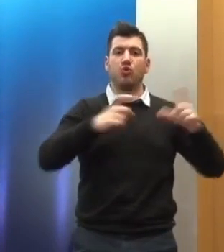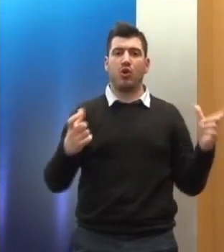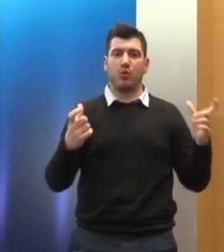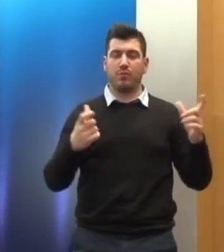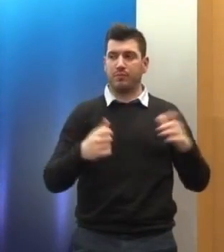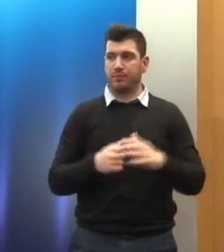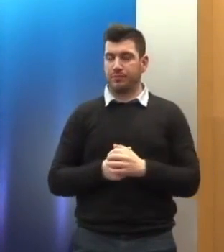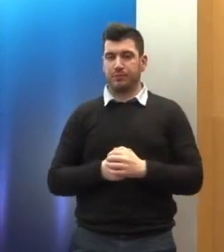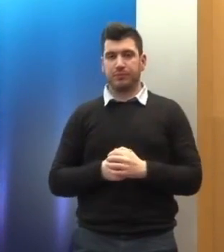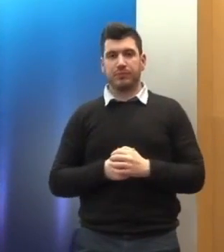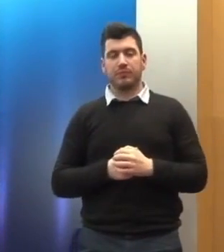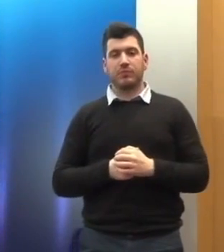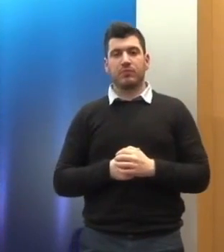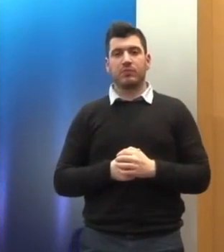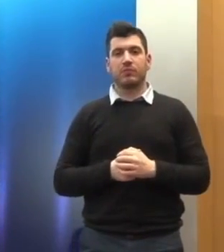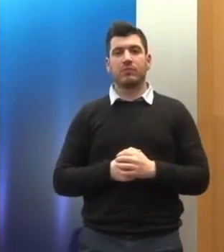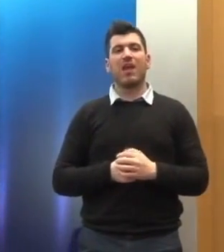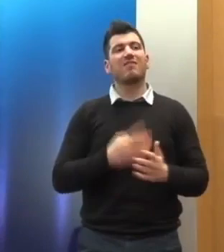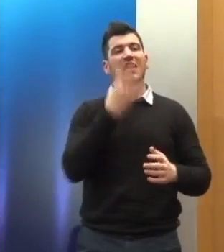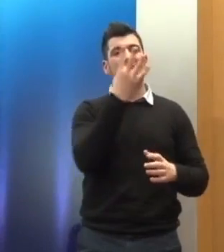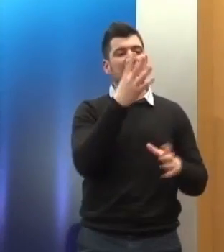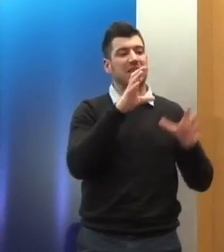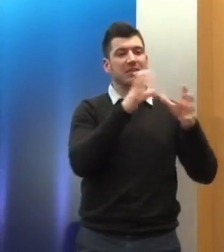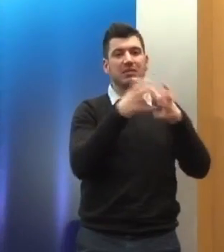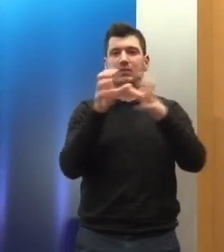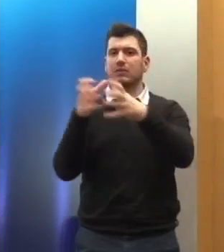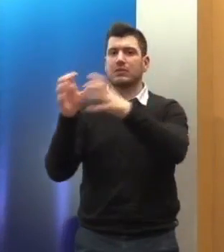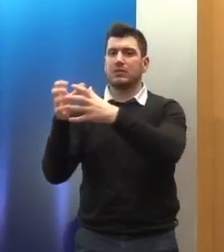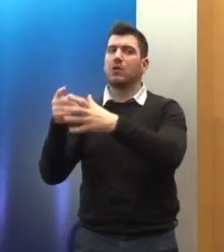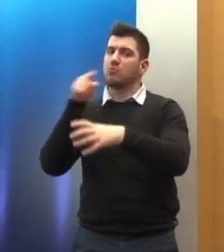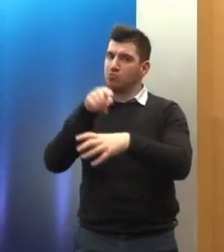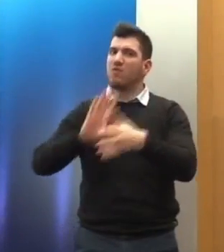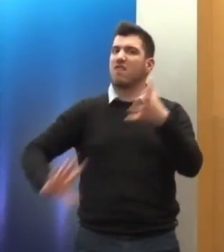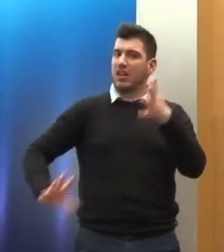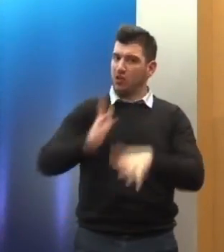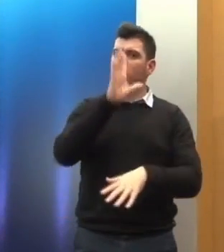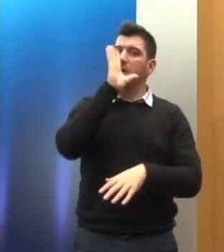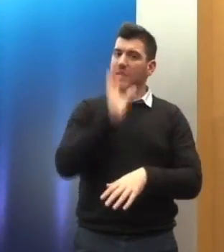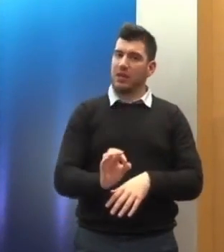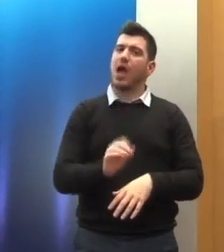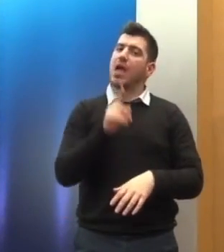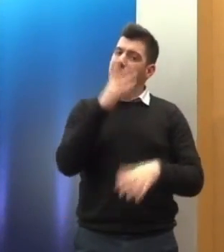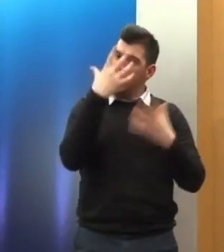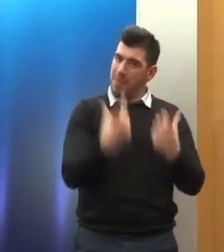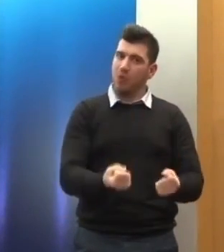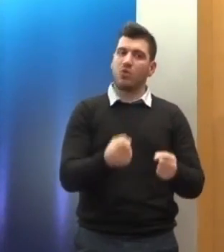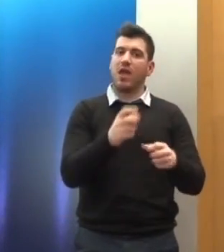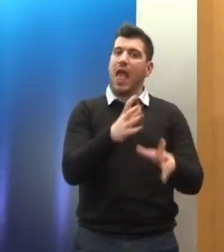τα, θα έλεγα, τα τέσσερα γκρουπ υποθέσσεων που παρατηρούνται ευερβιώσεις, παρόλο βέβαια που εξακολουθούν να υπάρχουν εκκρεμότητες.